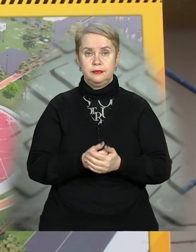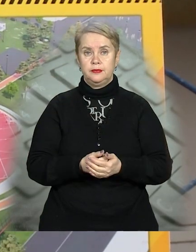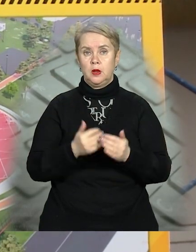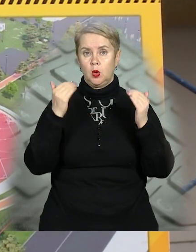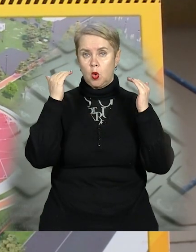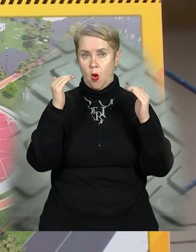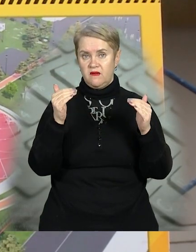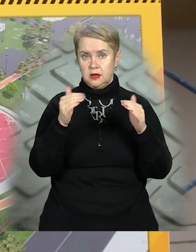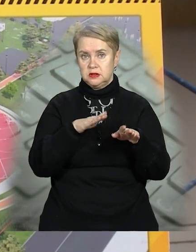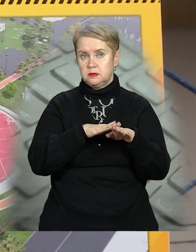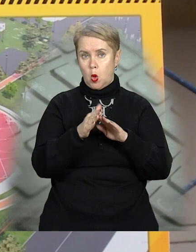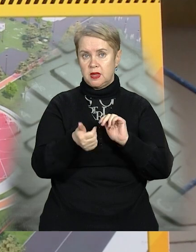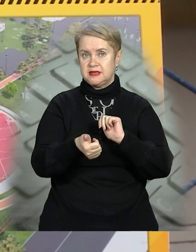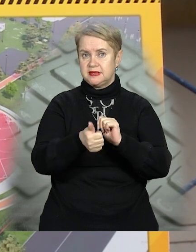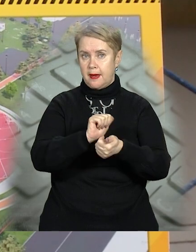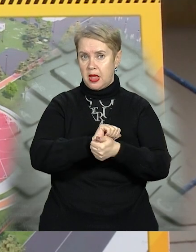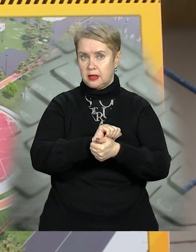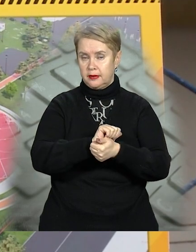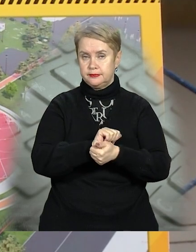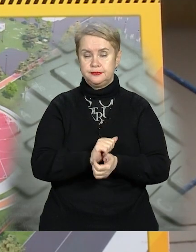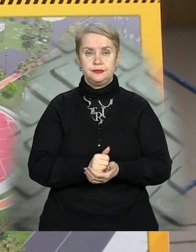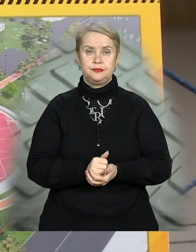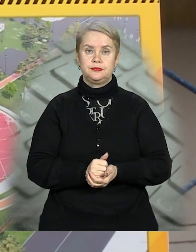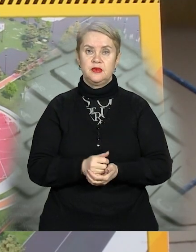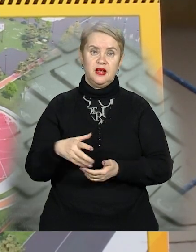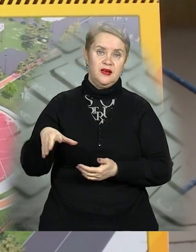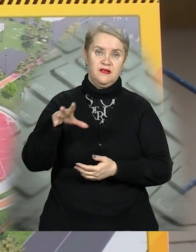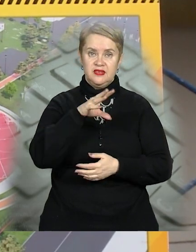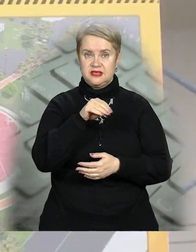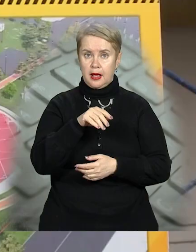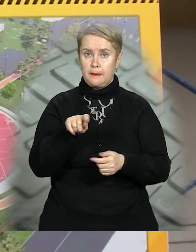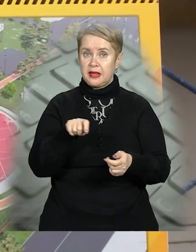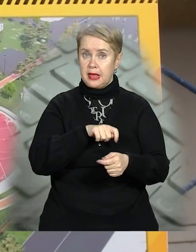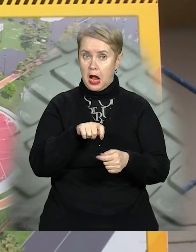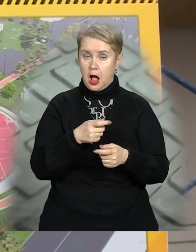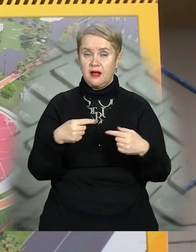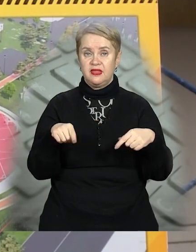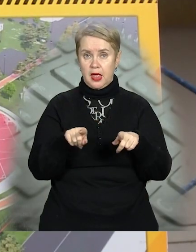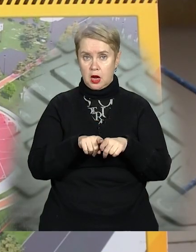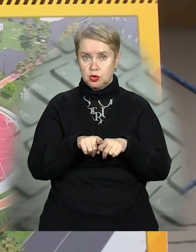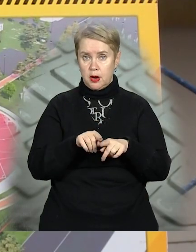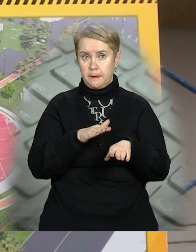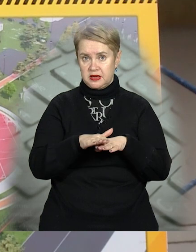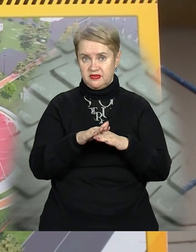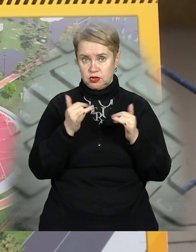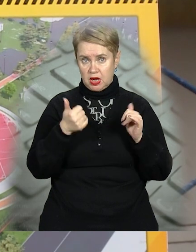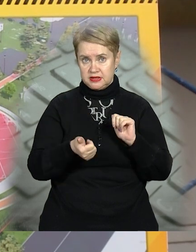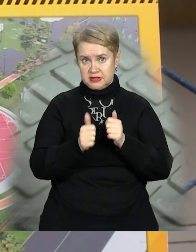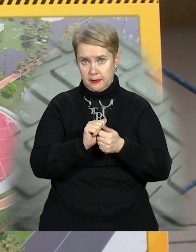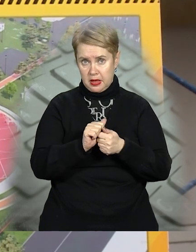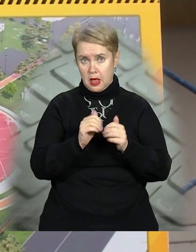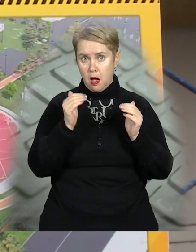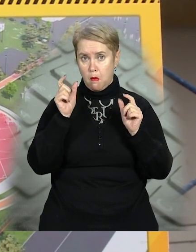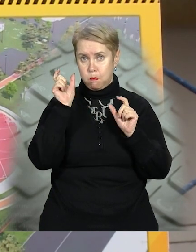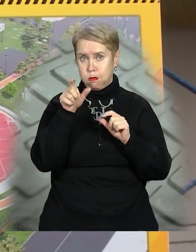кровля йде з повною заміною всіх абсолютно матеріалів. Також відбувається зараз заміна балок